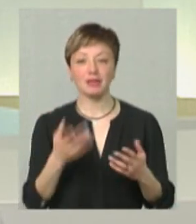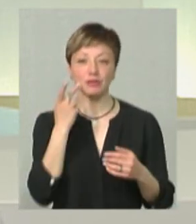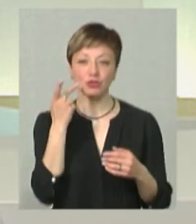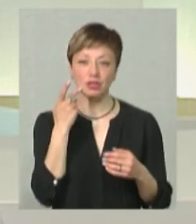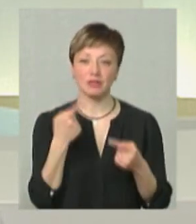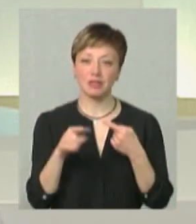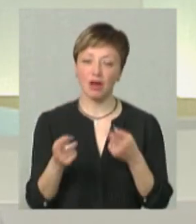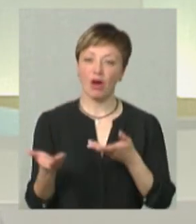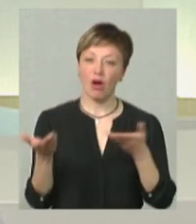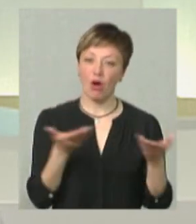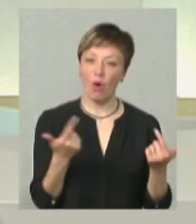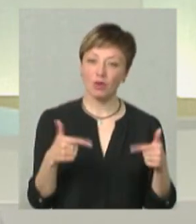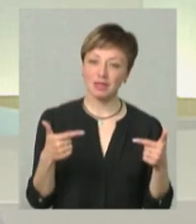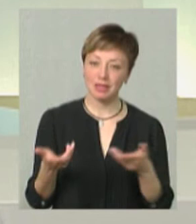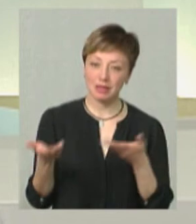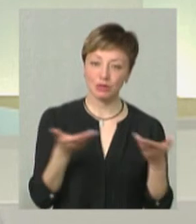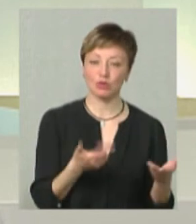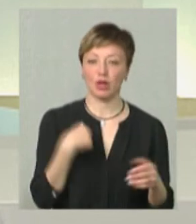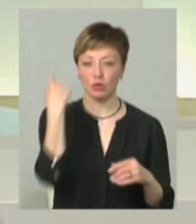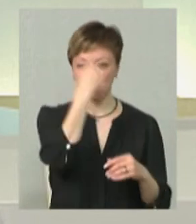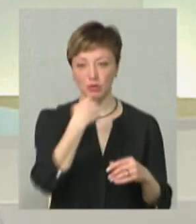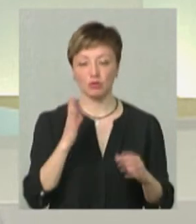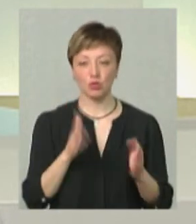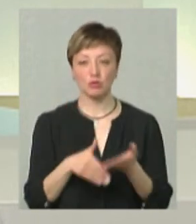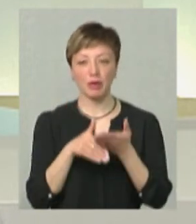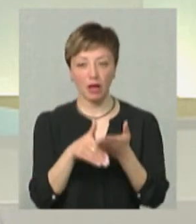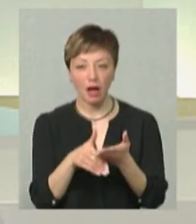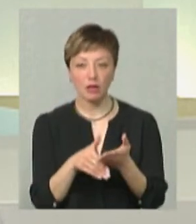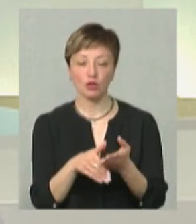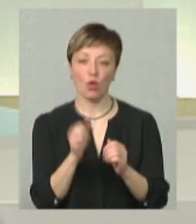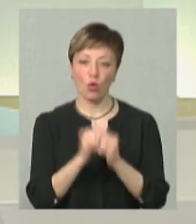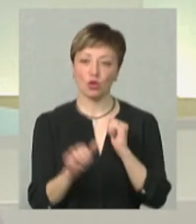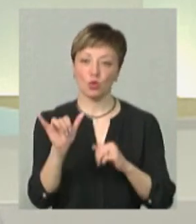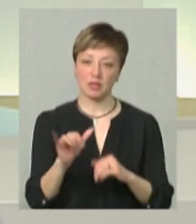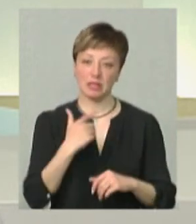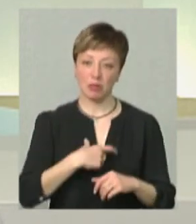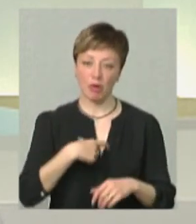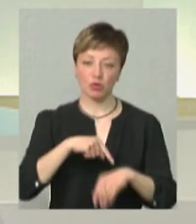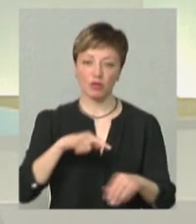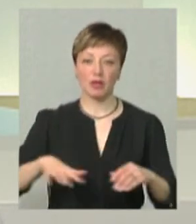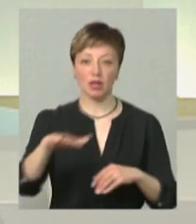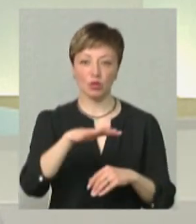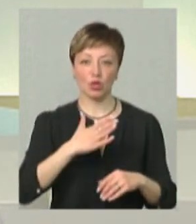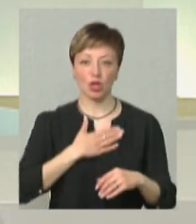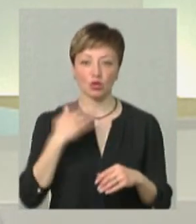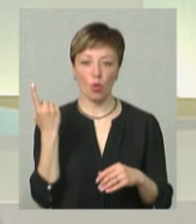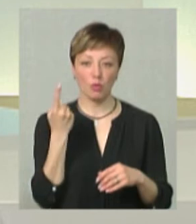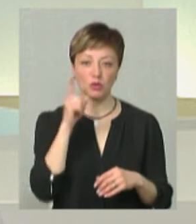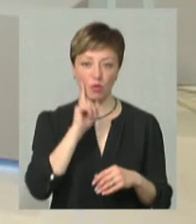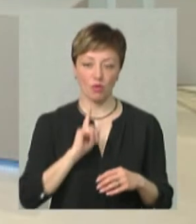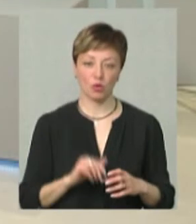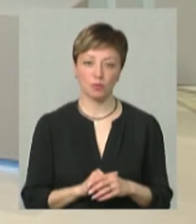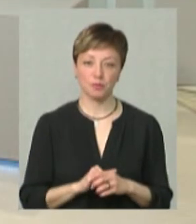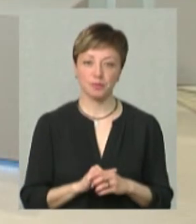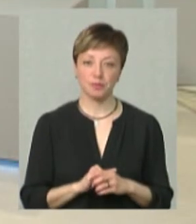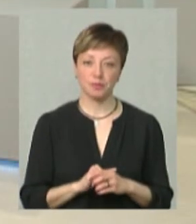завжди відрізнялися гостиністю. І я особисто буду сприяти тому, щоб кожен вуз себе почував на території нашої області комфортно.